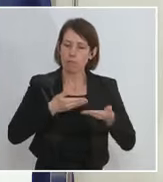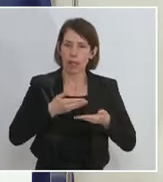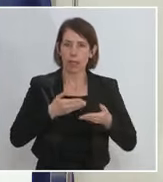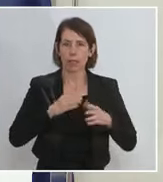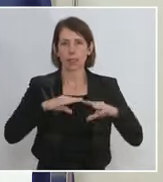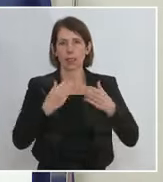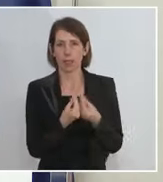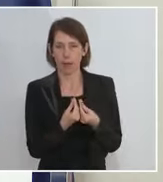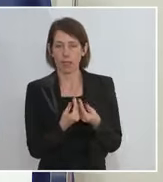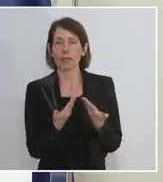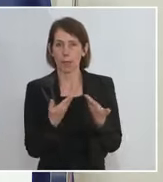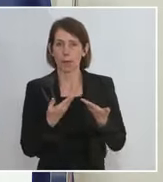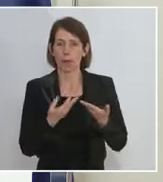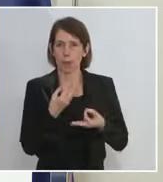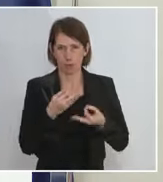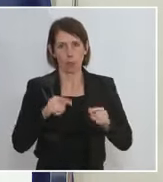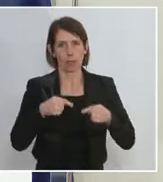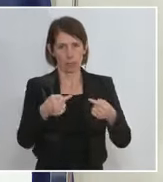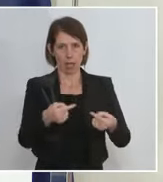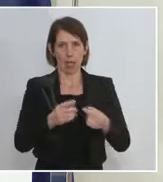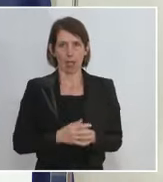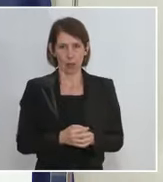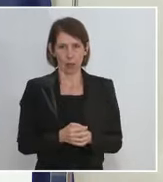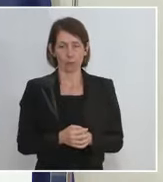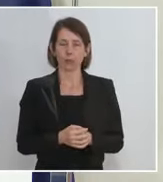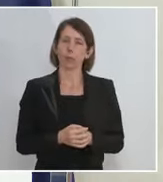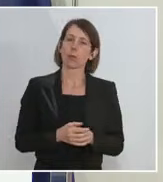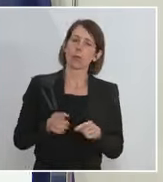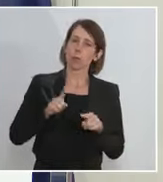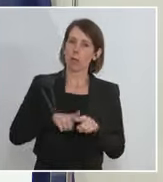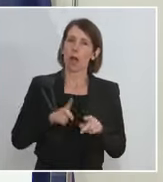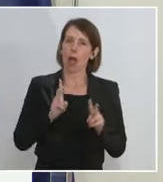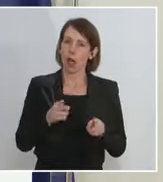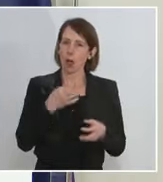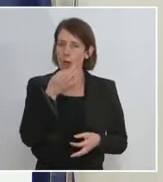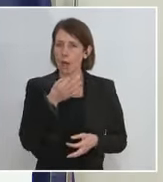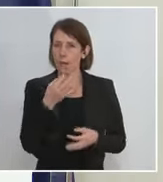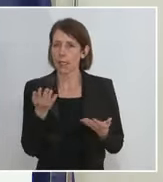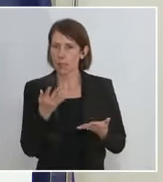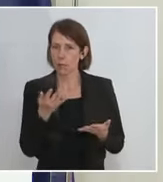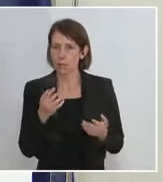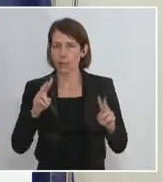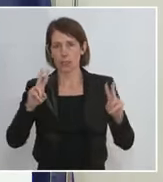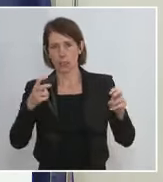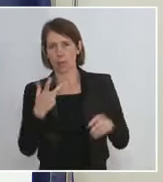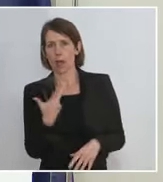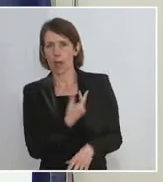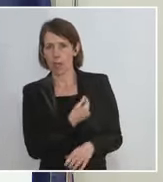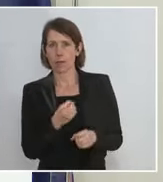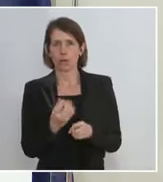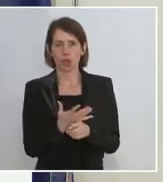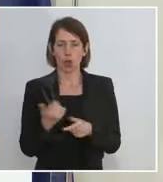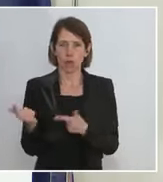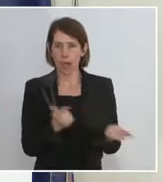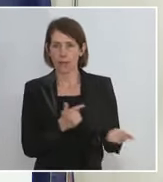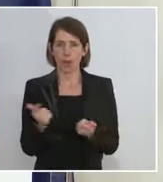Vorgangsweise informieren. Darüber hinaus darf ich Ihnen berichten zum Thema der Impfstofflieferungen